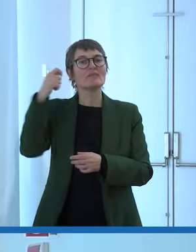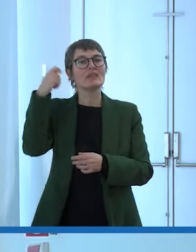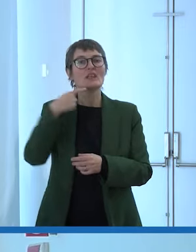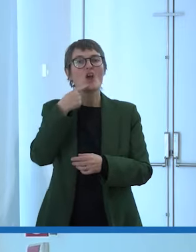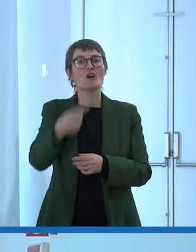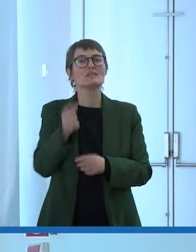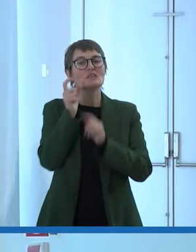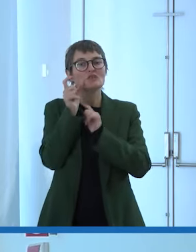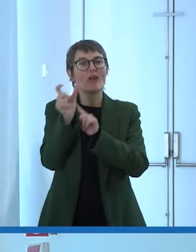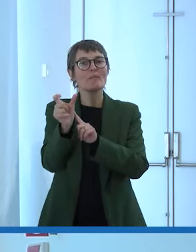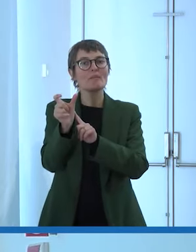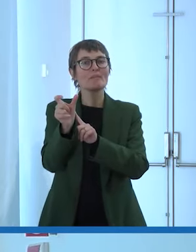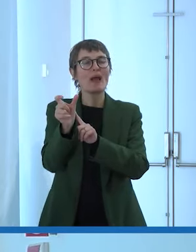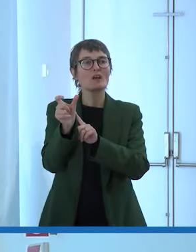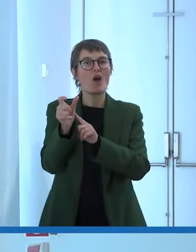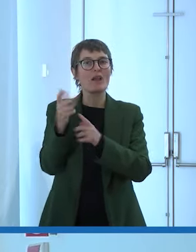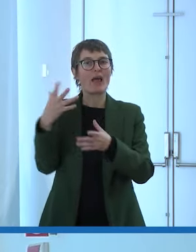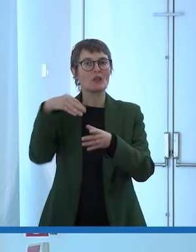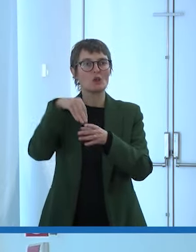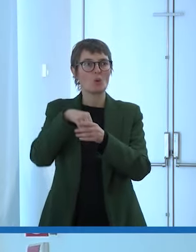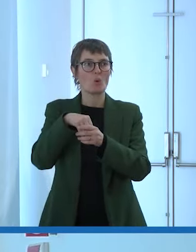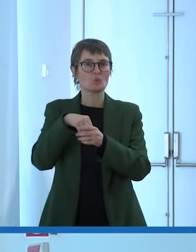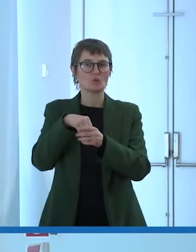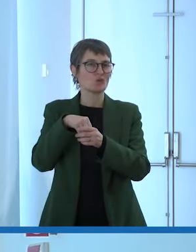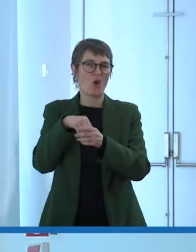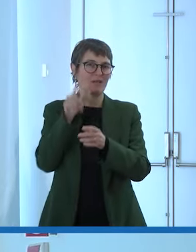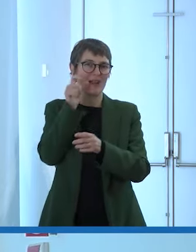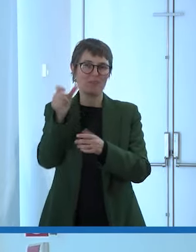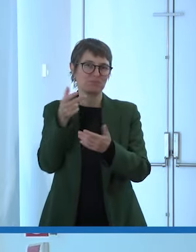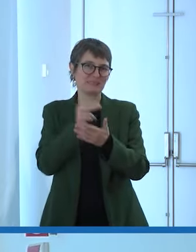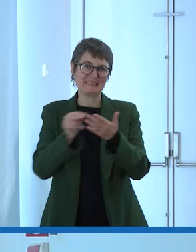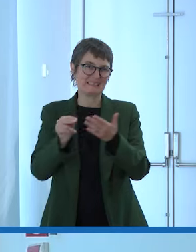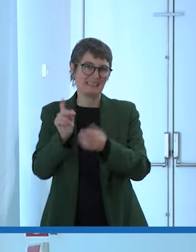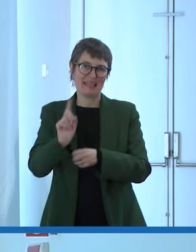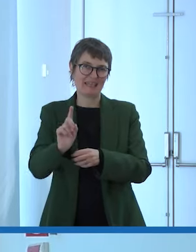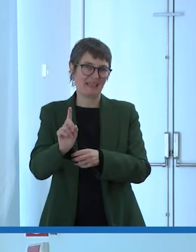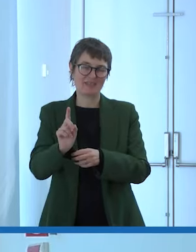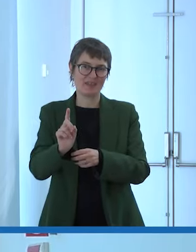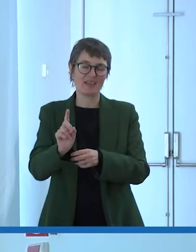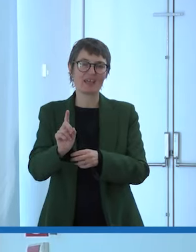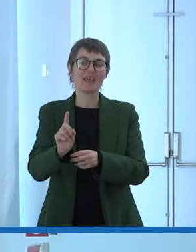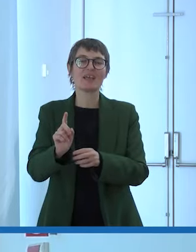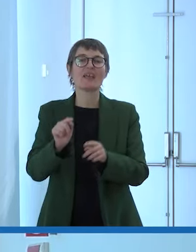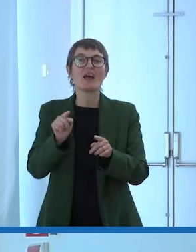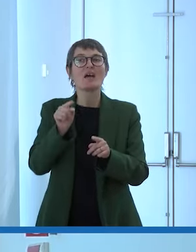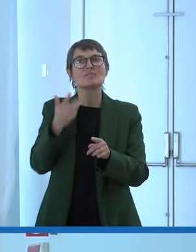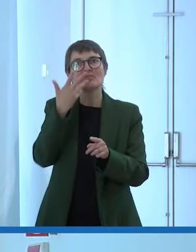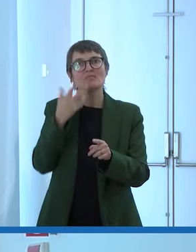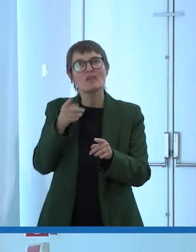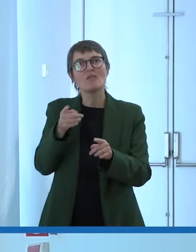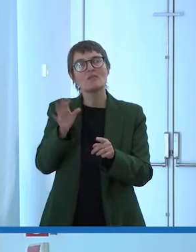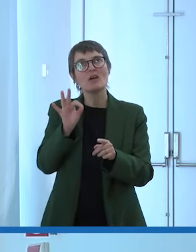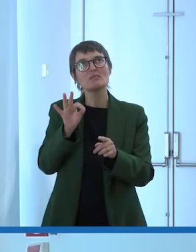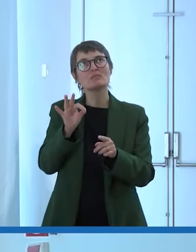scrivere e l'autrice nelle sue opere ama parlare delle persone a vantaggio della cultura